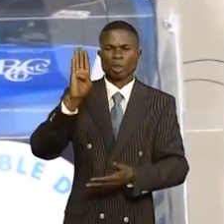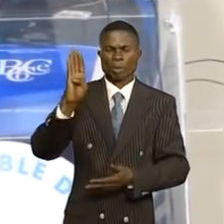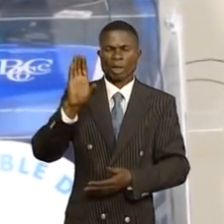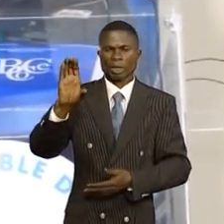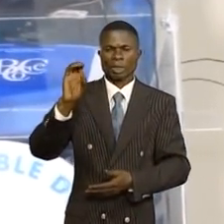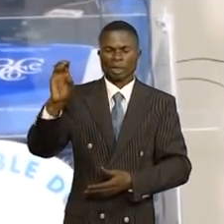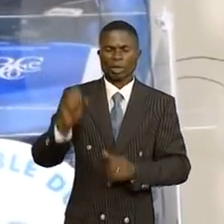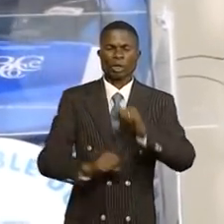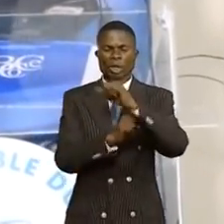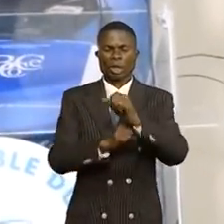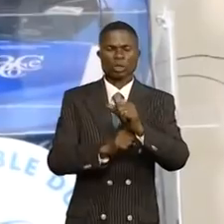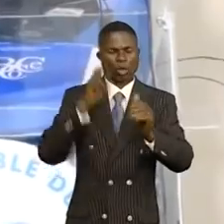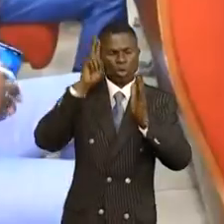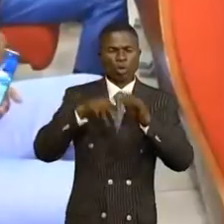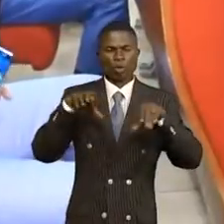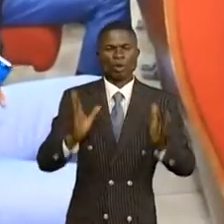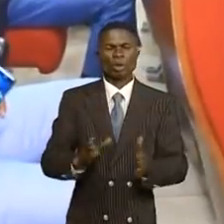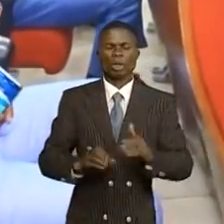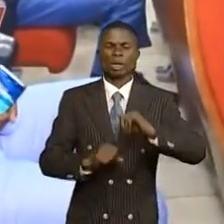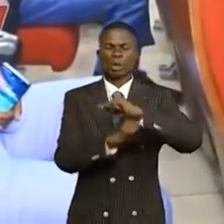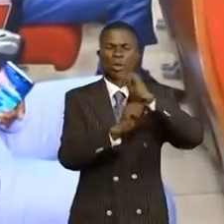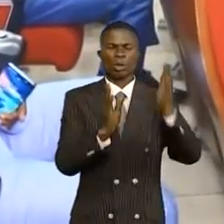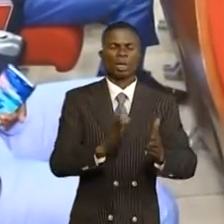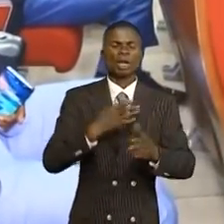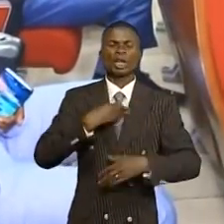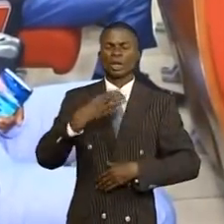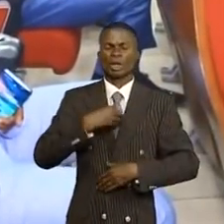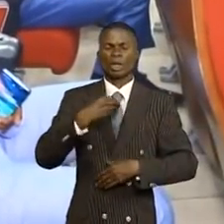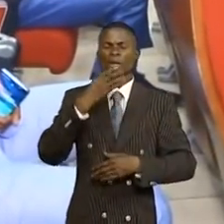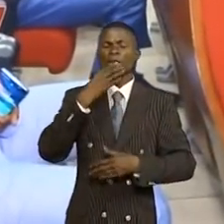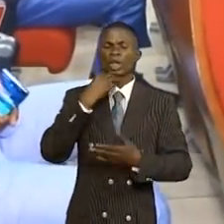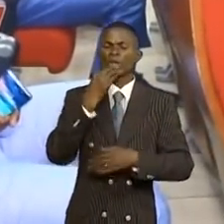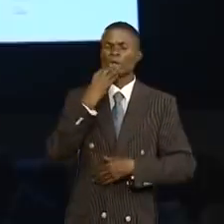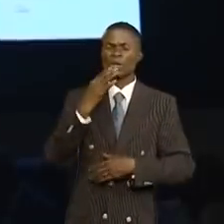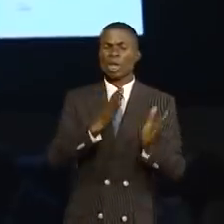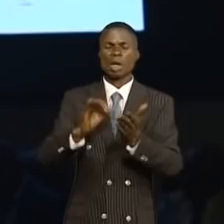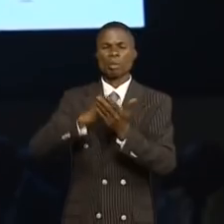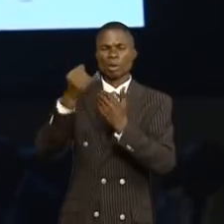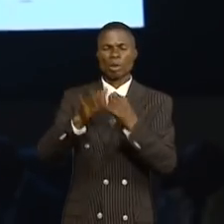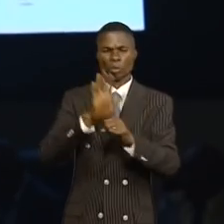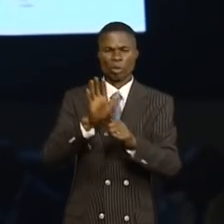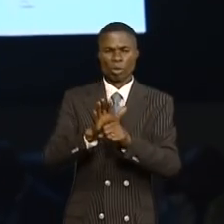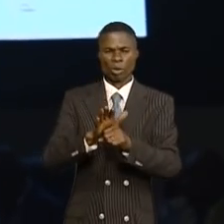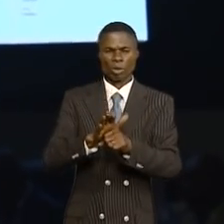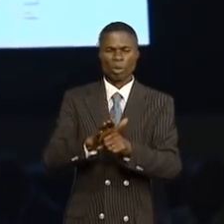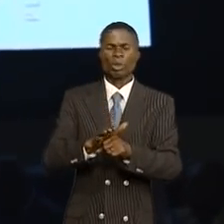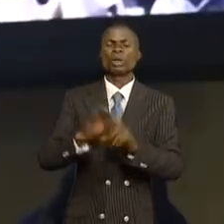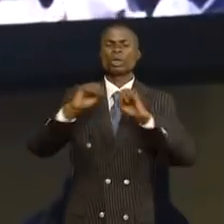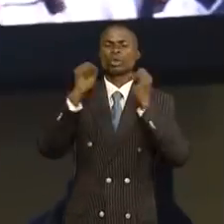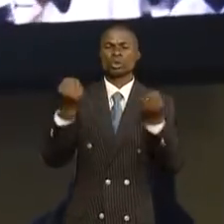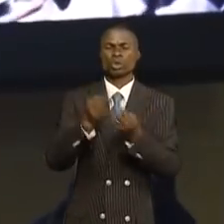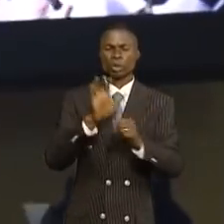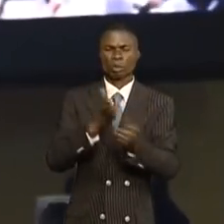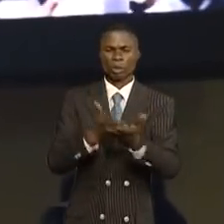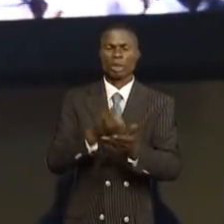'appui du gouvernement congolais et des partenaires bailleurs de fonds, a réalisé plusieurs projets à caractère purement social,